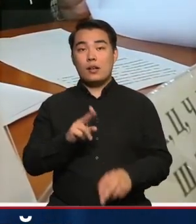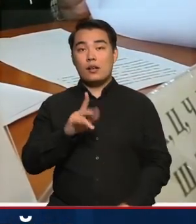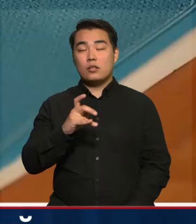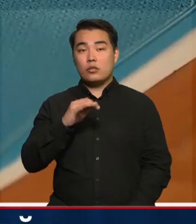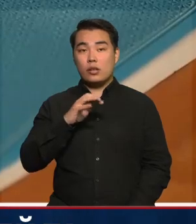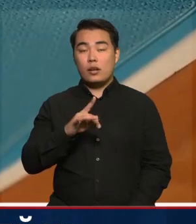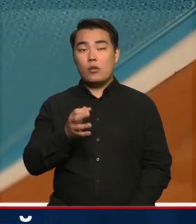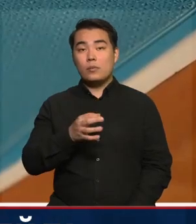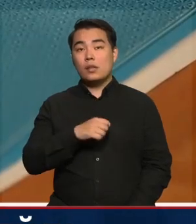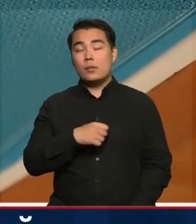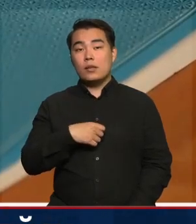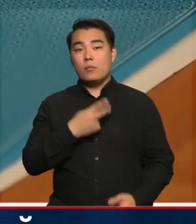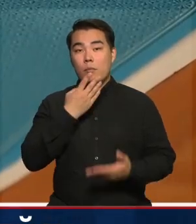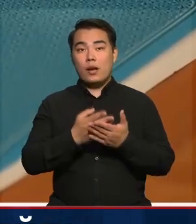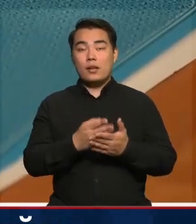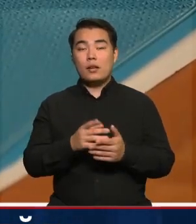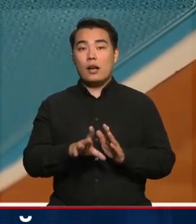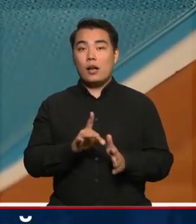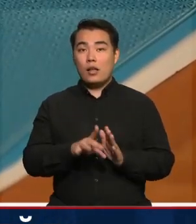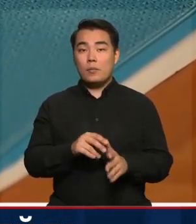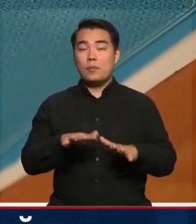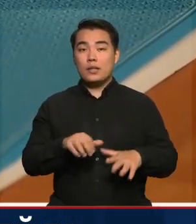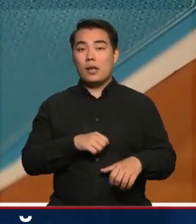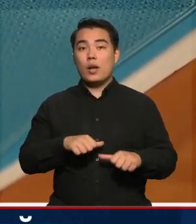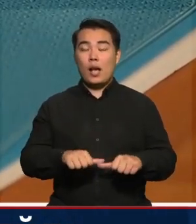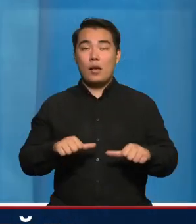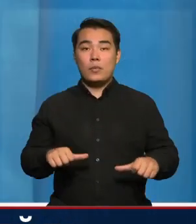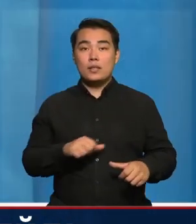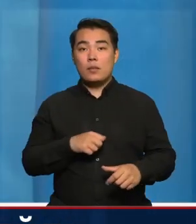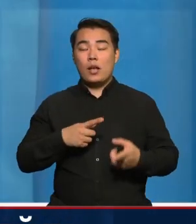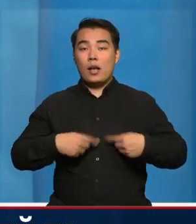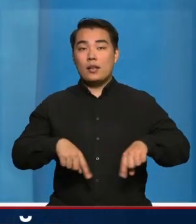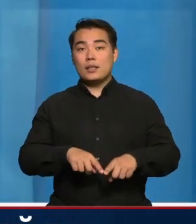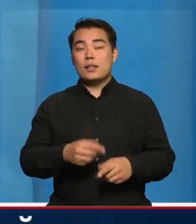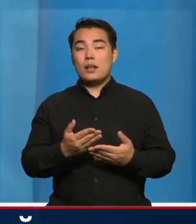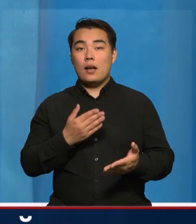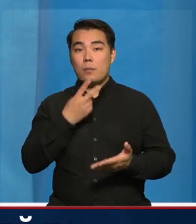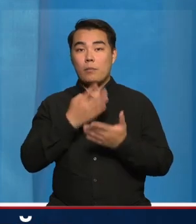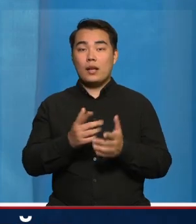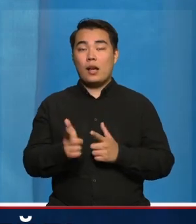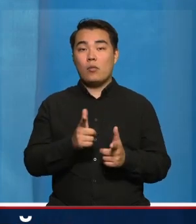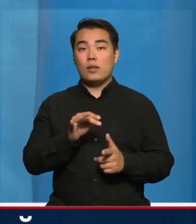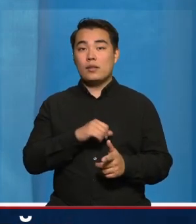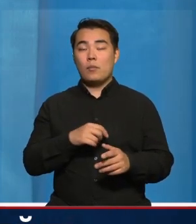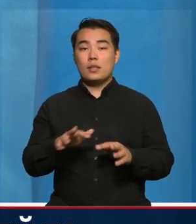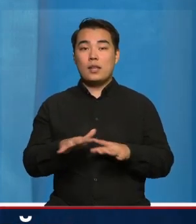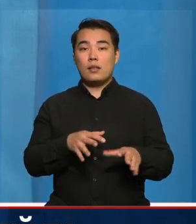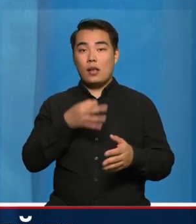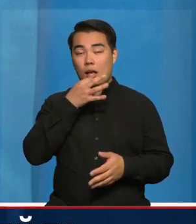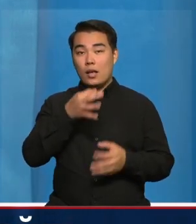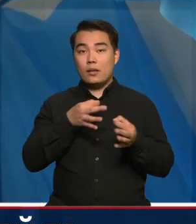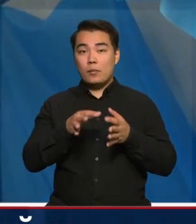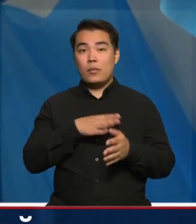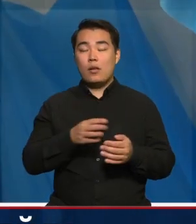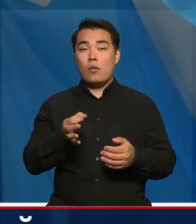ауданында да дауыс бері үчаскелері сақадай сайды. Комиссия мүшелері науқанға ерте ғамданып, негізгі шараларды алдын ала пысықтап алған.